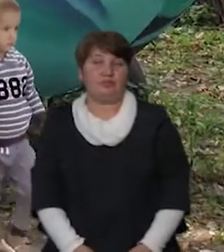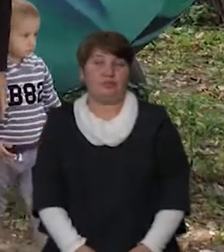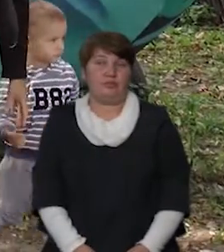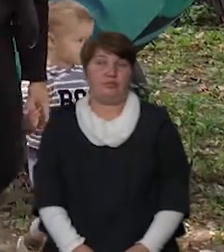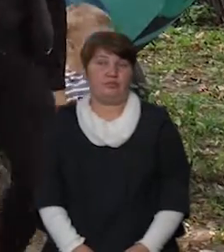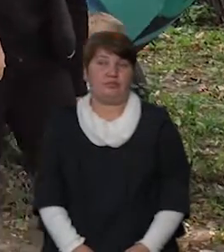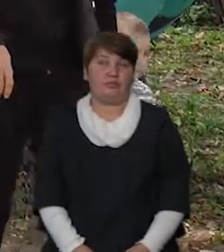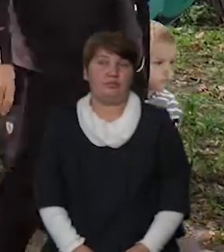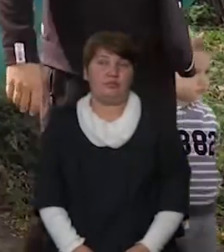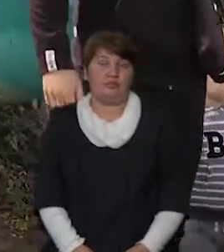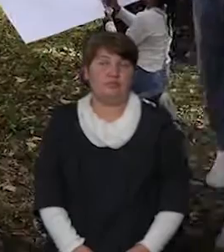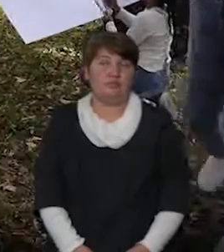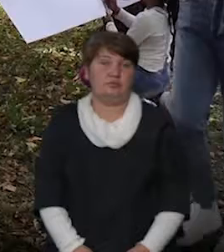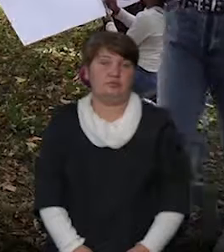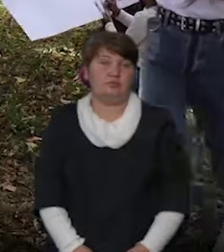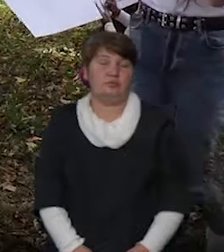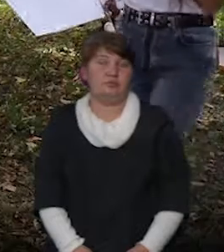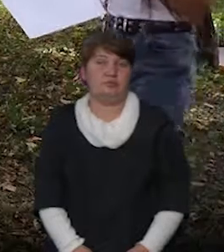Суспільному. Івано-Франківськ.